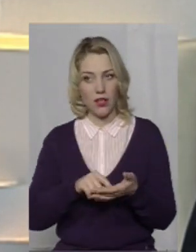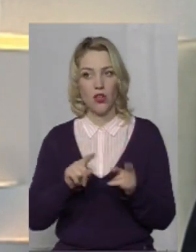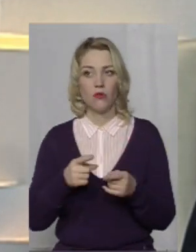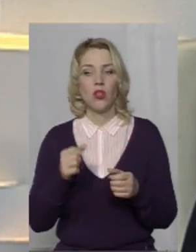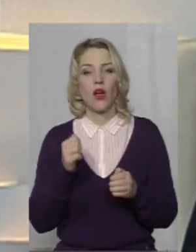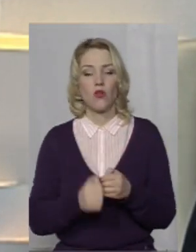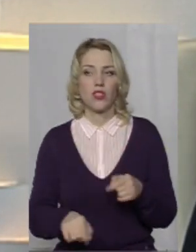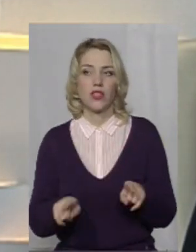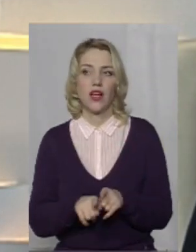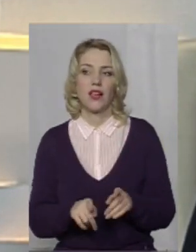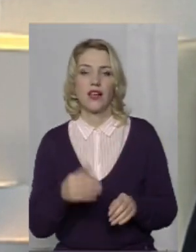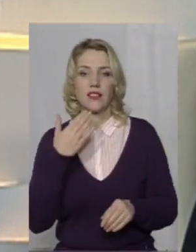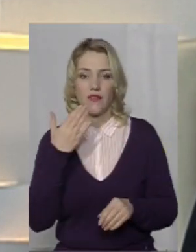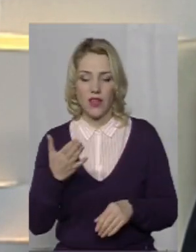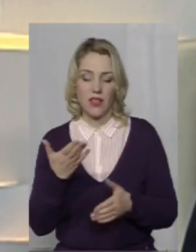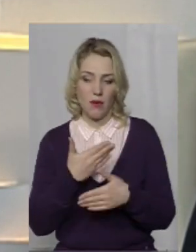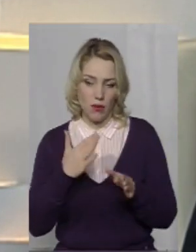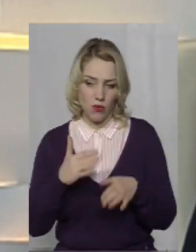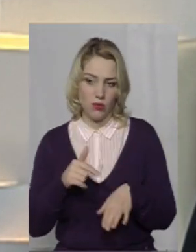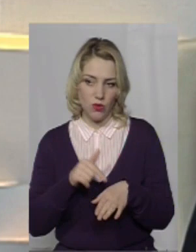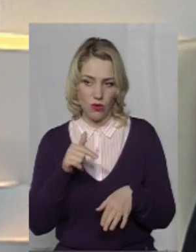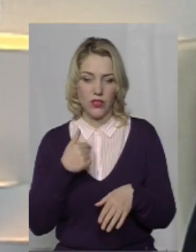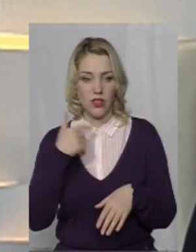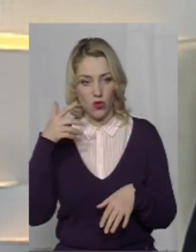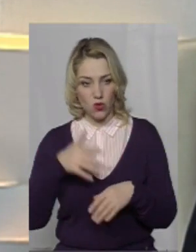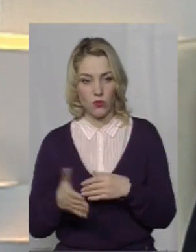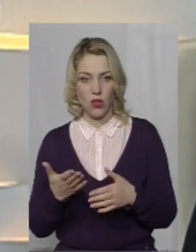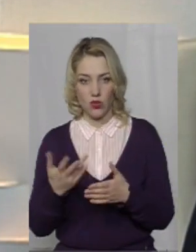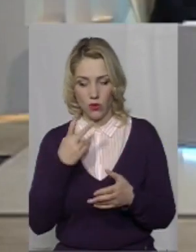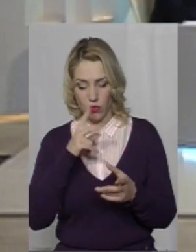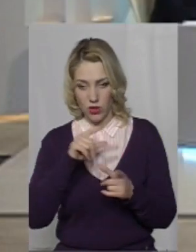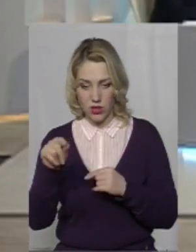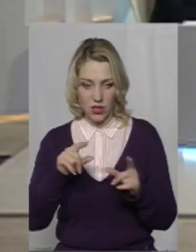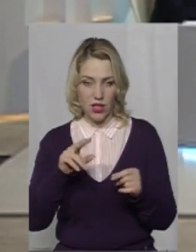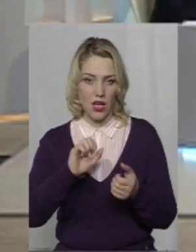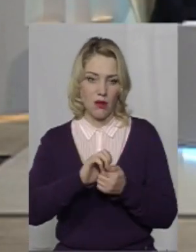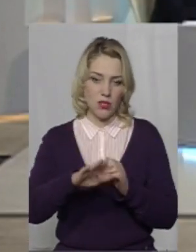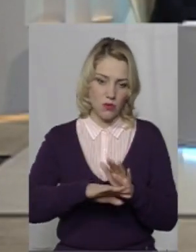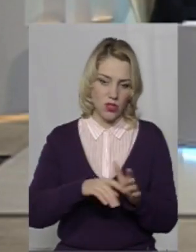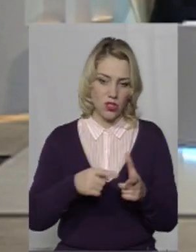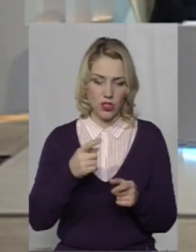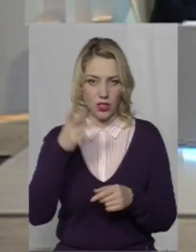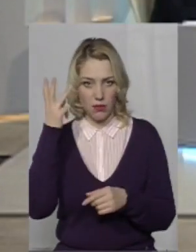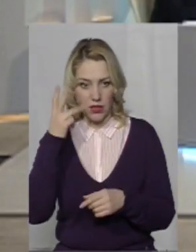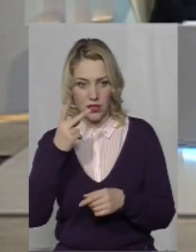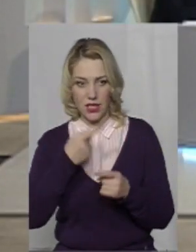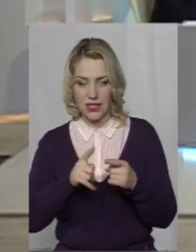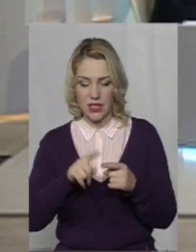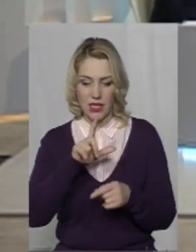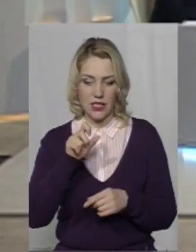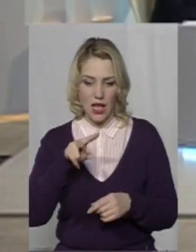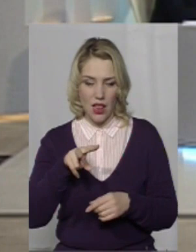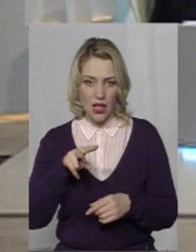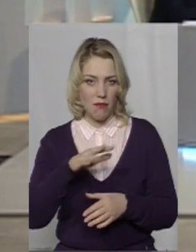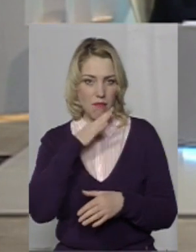кожне таке звернення ми будемо реагувати. Я розумію, що якщо проїхатись по Кам'янце-Подільську чи по Хмельницьку, цих залів